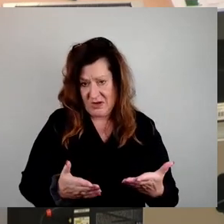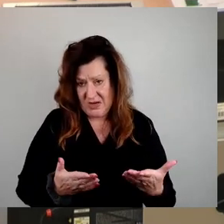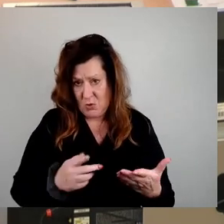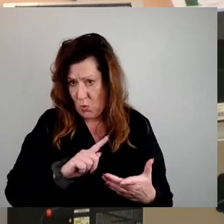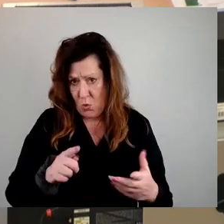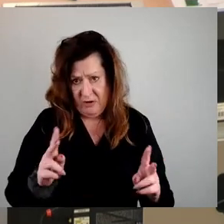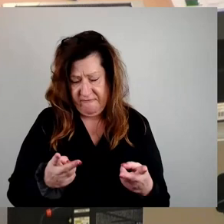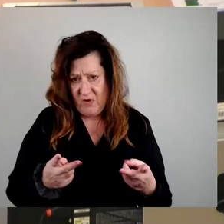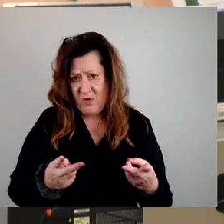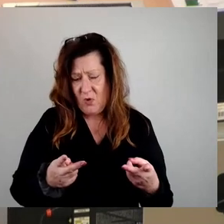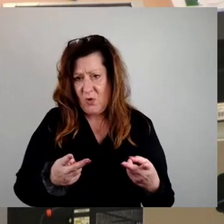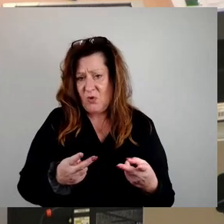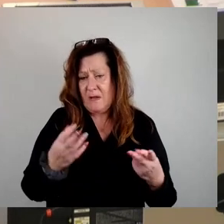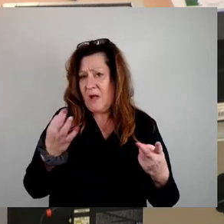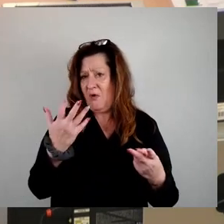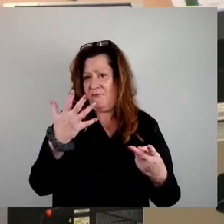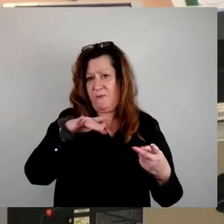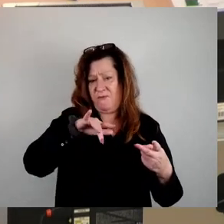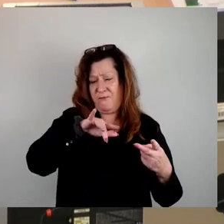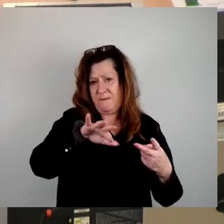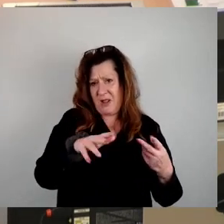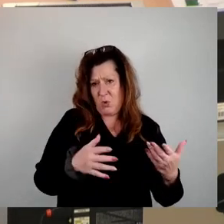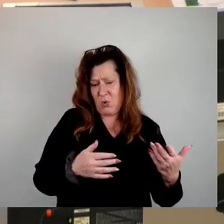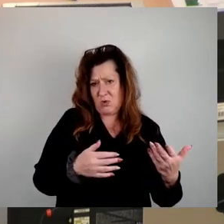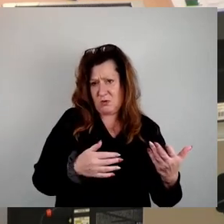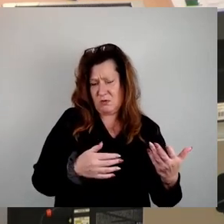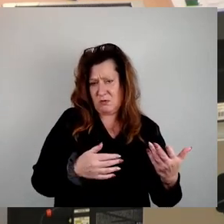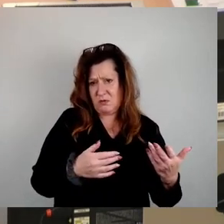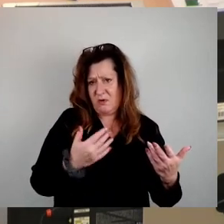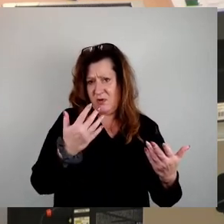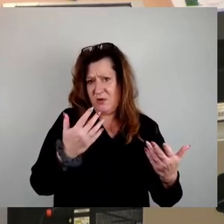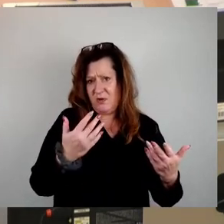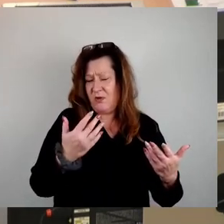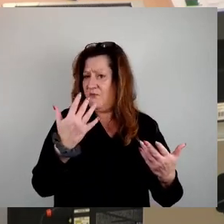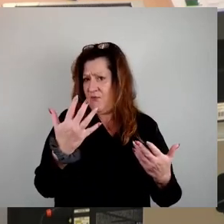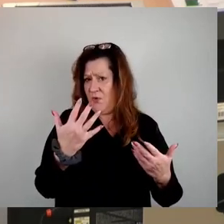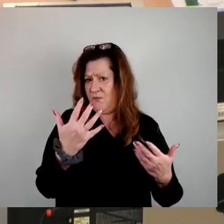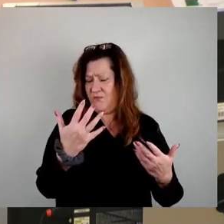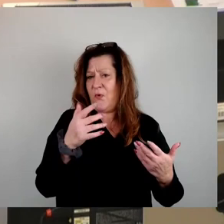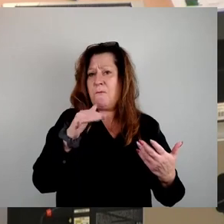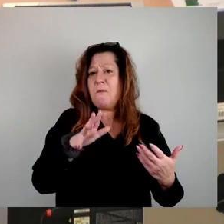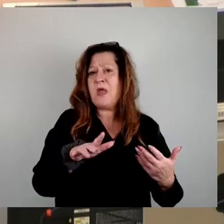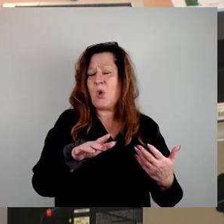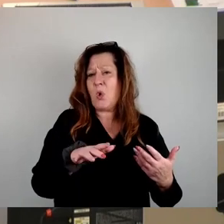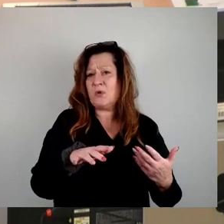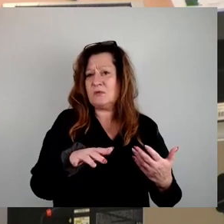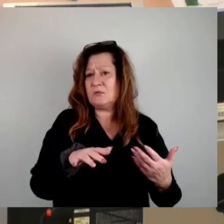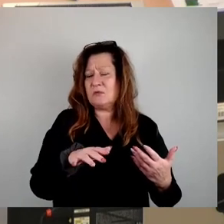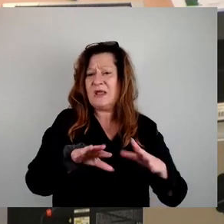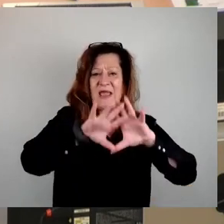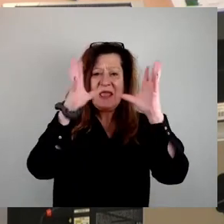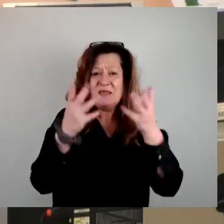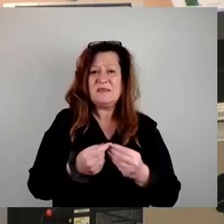Wenn Sie genau rechnen, brauchen Sie bei 5 Millionen pro Jahr 100 Millionen Investitionsbedarf, 50